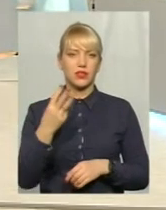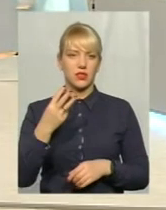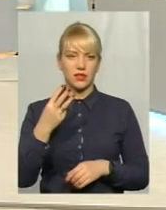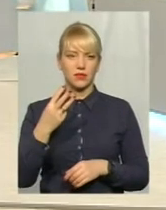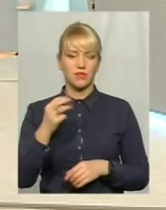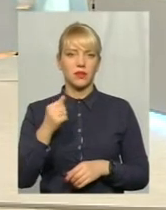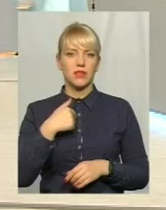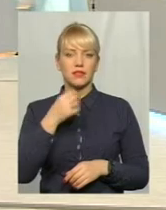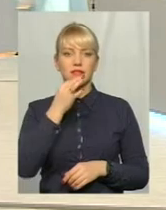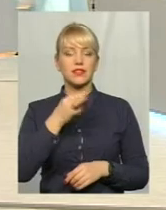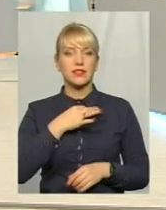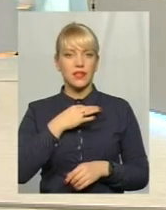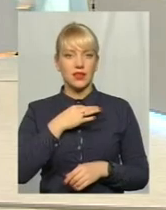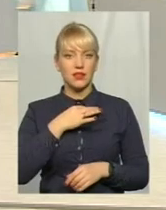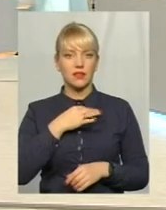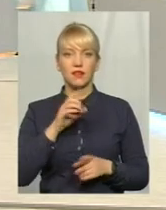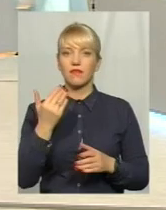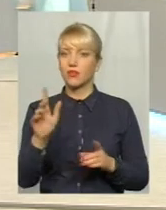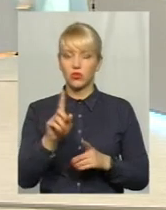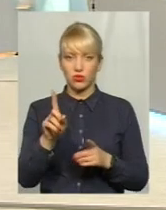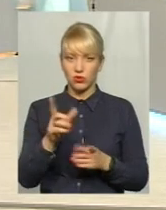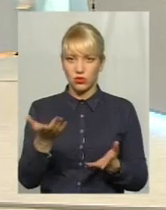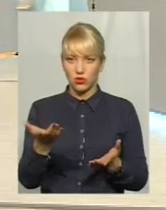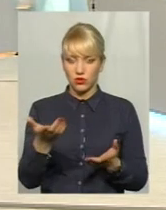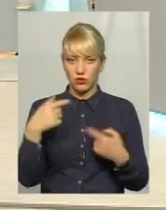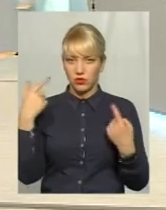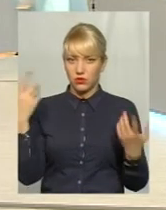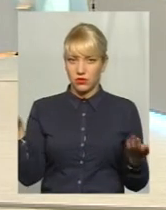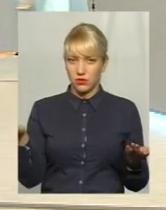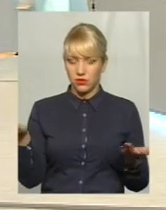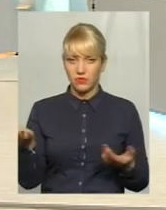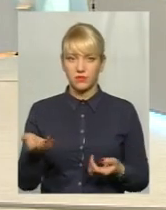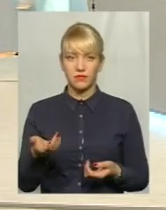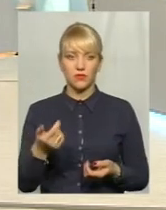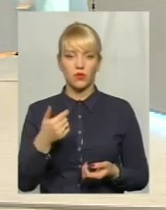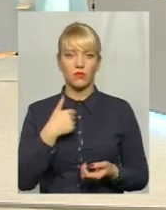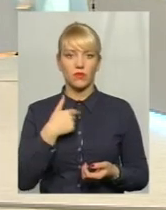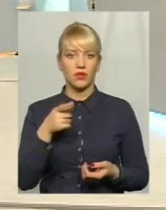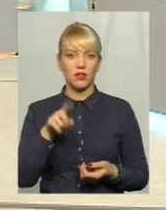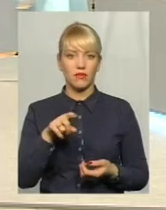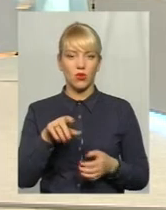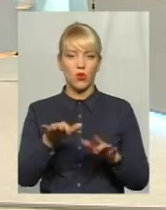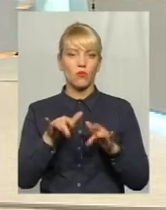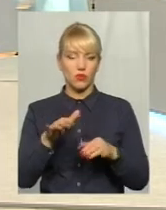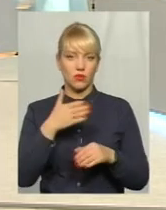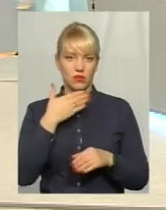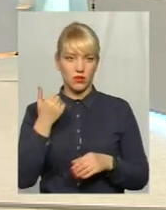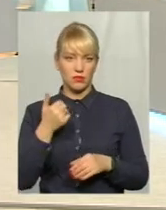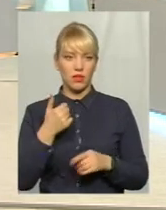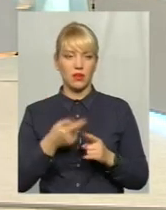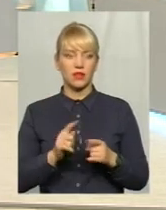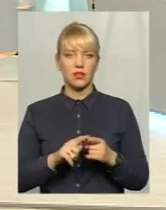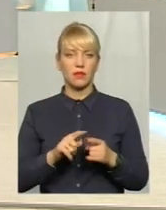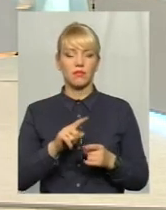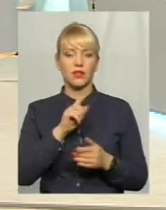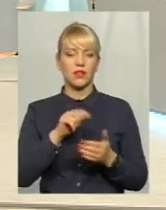Хмельницької. І мені сказали, ви що, не в своєму розумі, коли прийшов до стоматолога, в мене навіть комп'ютера немає. Я розумію, що про це питання